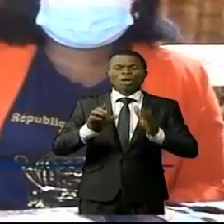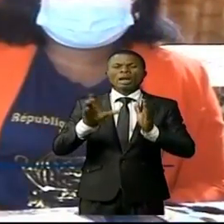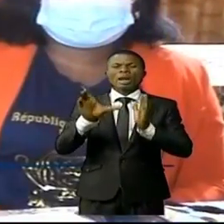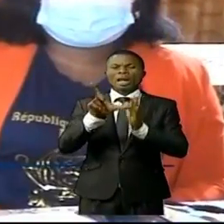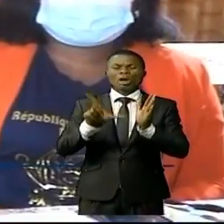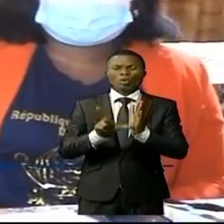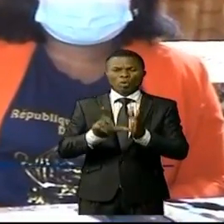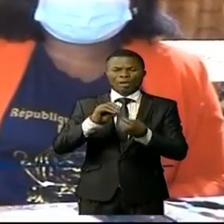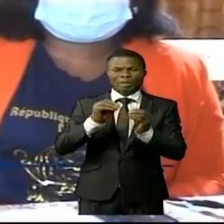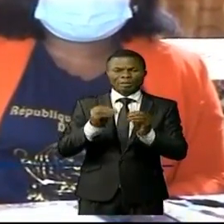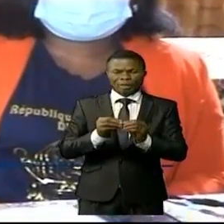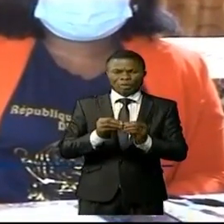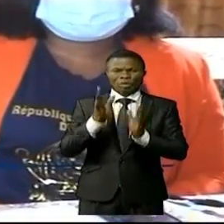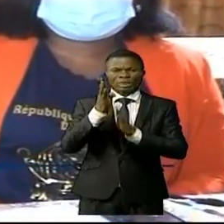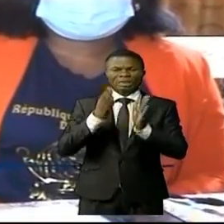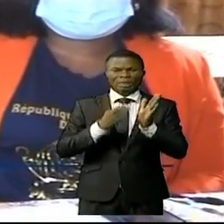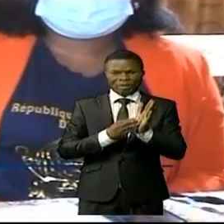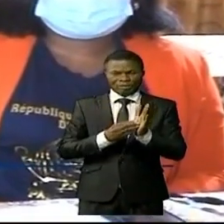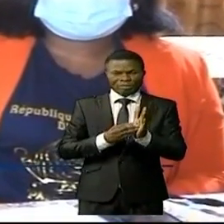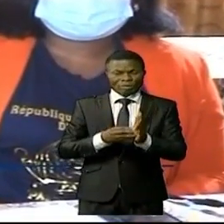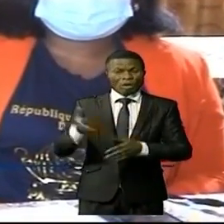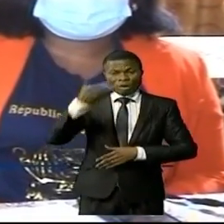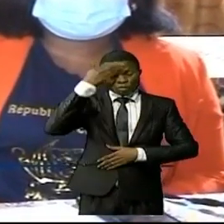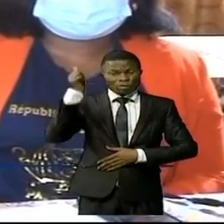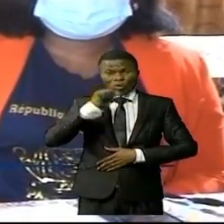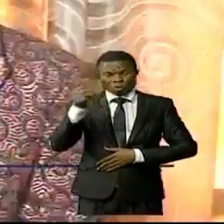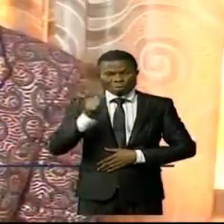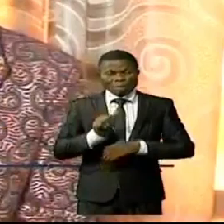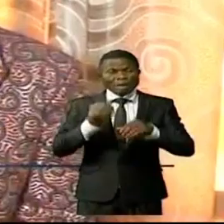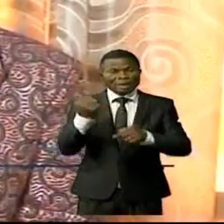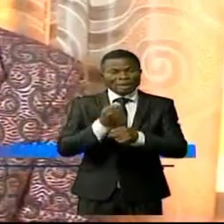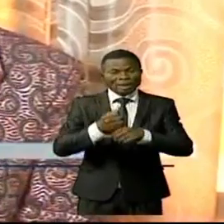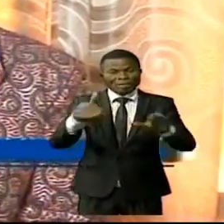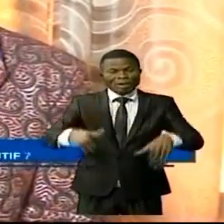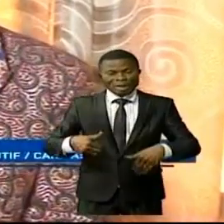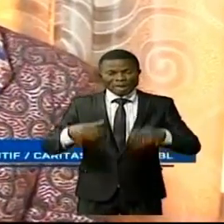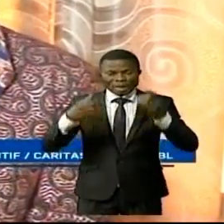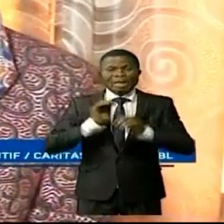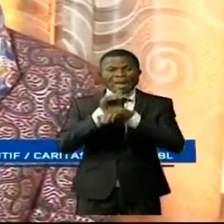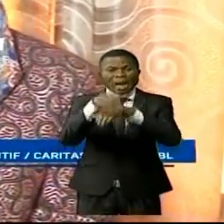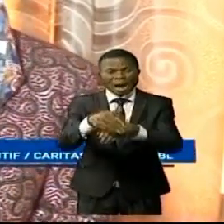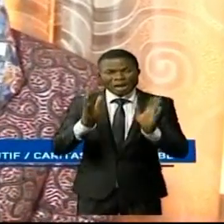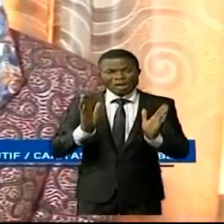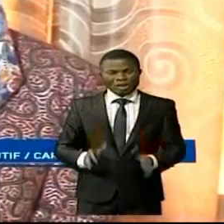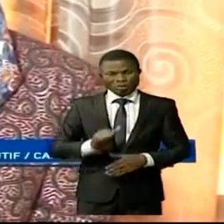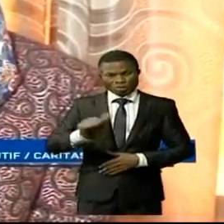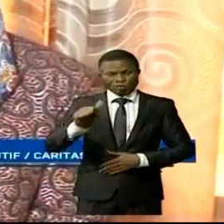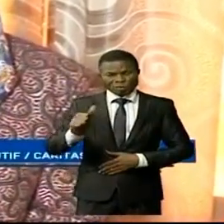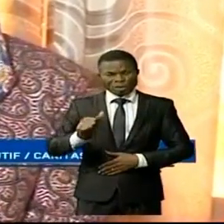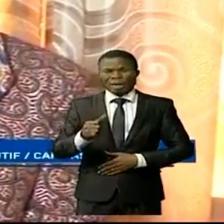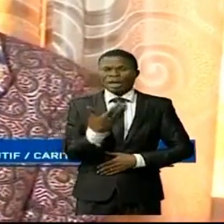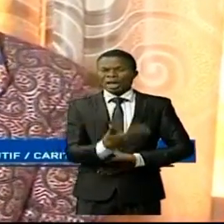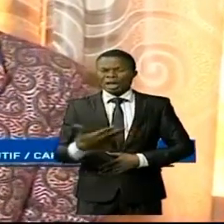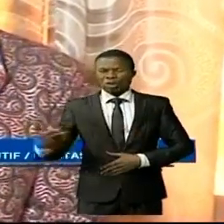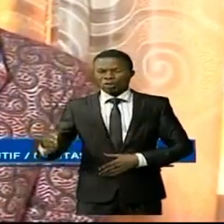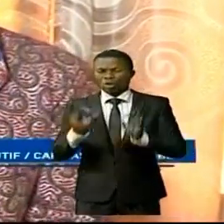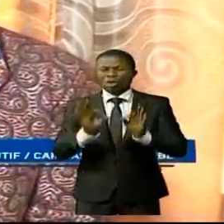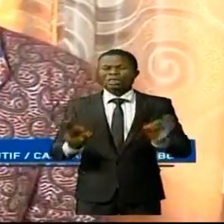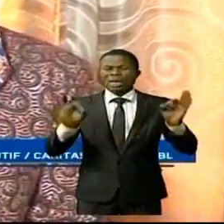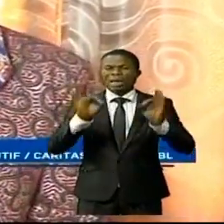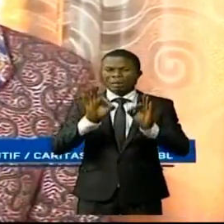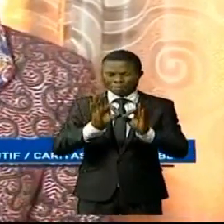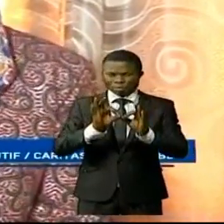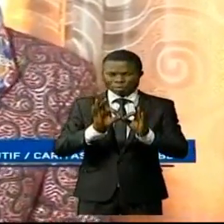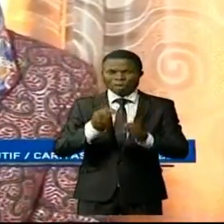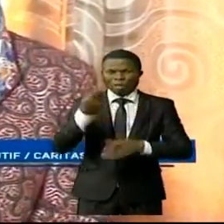Vous êtes sans ignorer que l'agriculture est un engagement, est également un outil par excellence